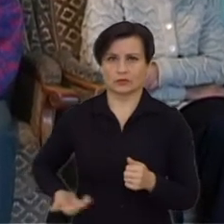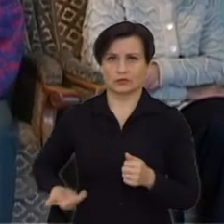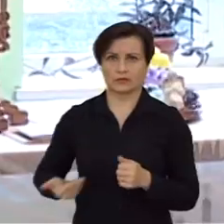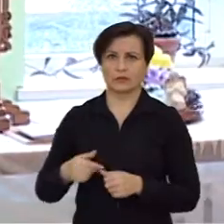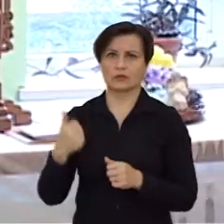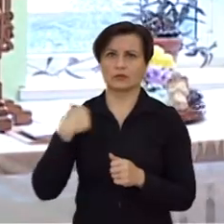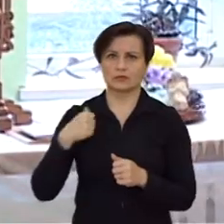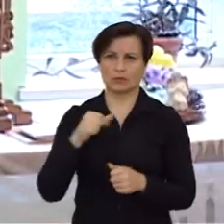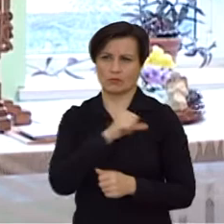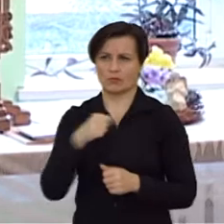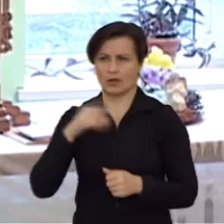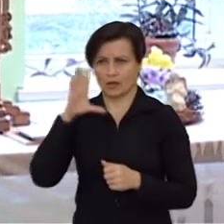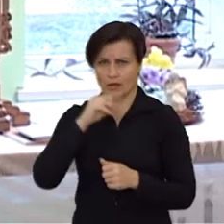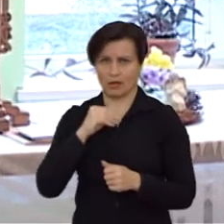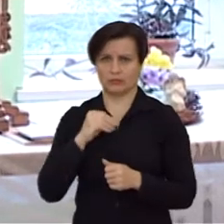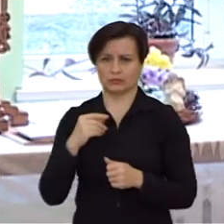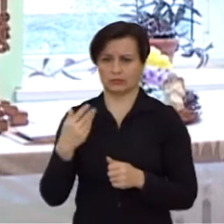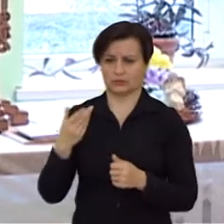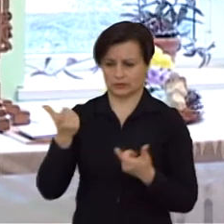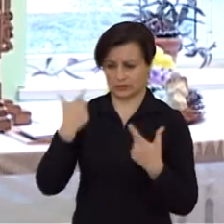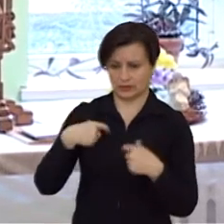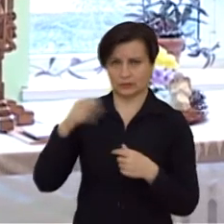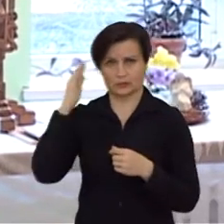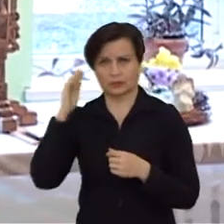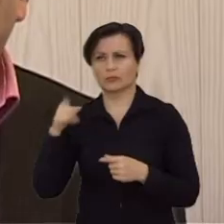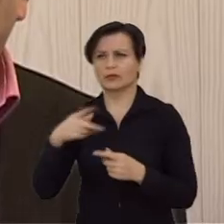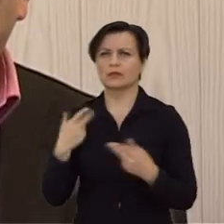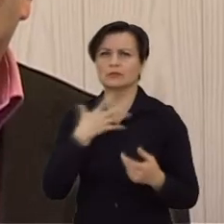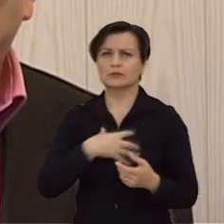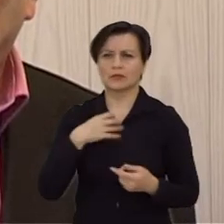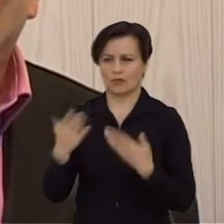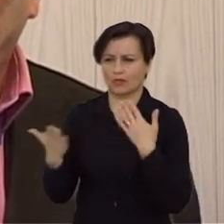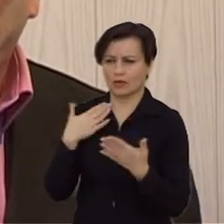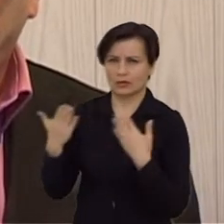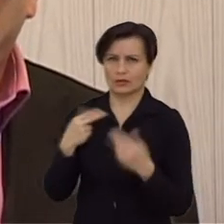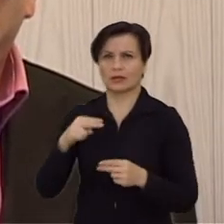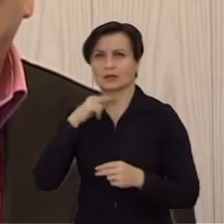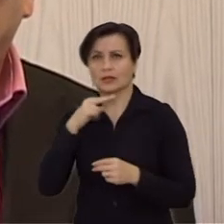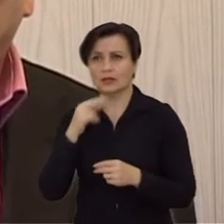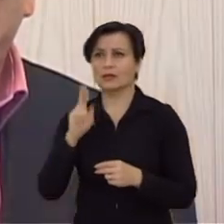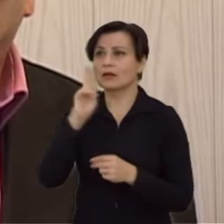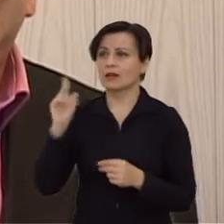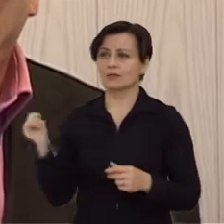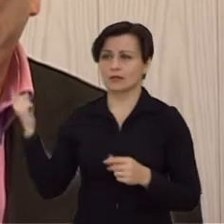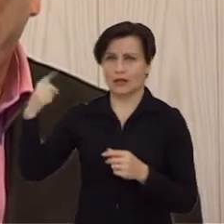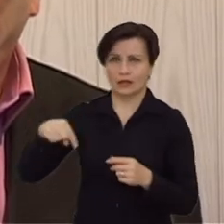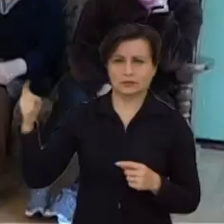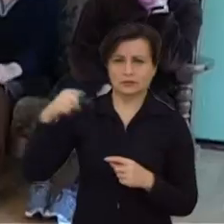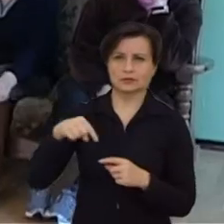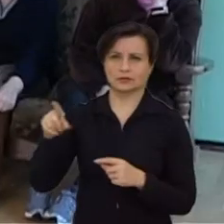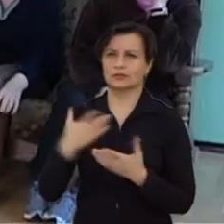gyvenanti žmonės patys paėgė pasirūpinti hygieną ir būtimi. Tačiau jiems labai reikia bendravimo ir dėmesio, tad kiekvienas